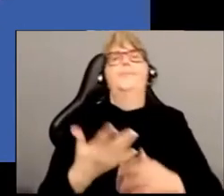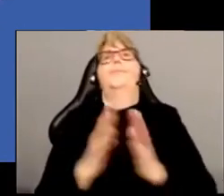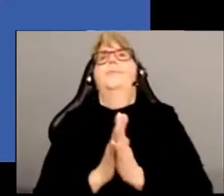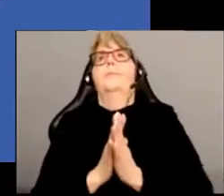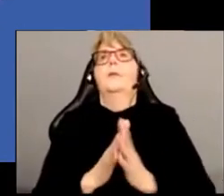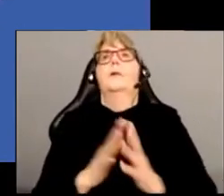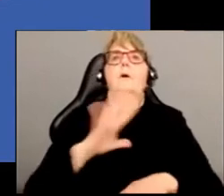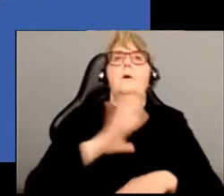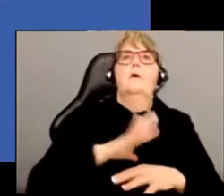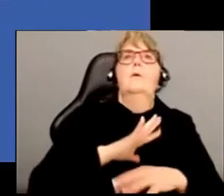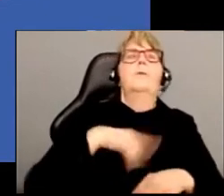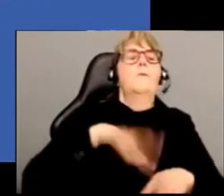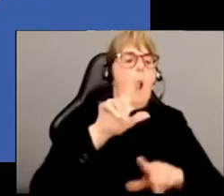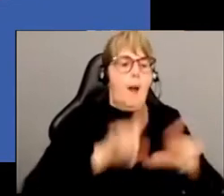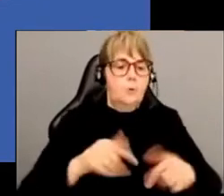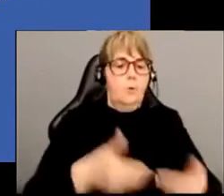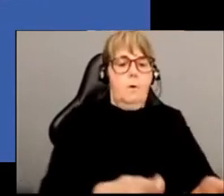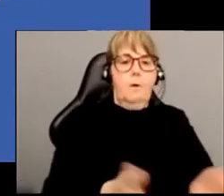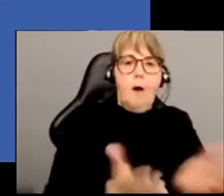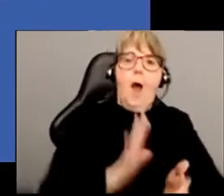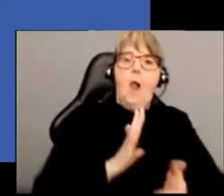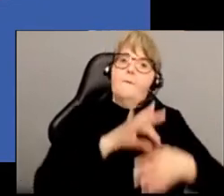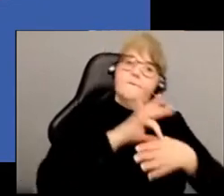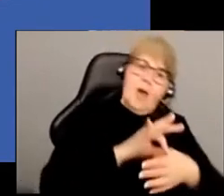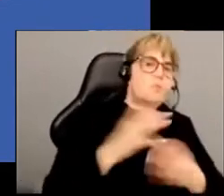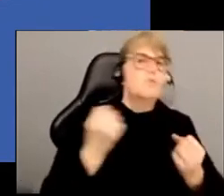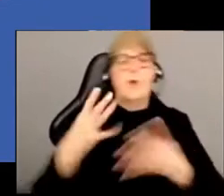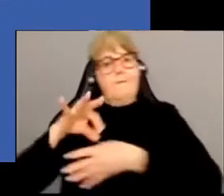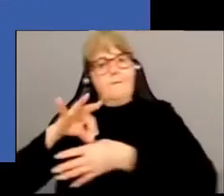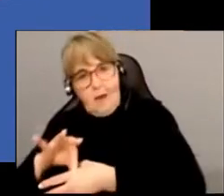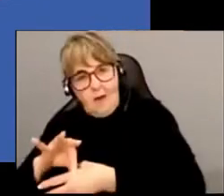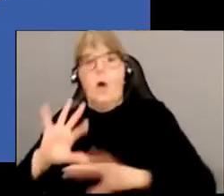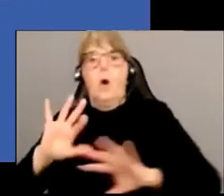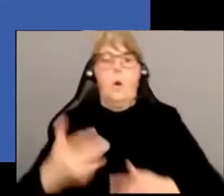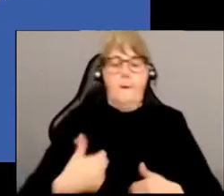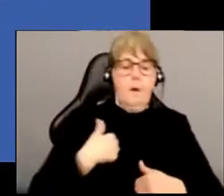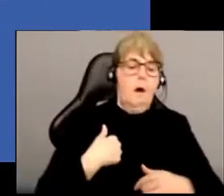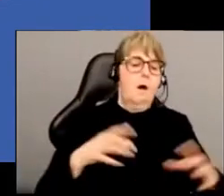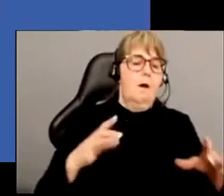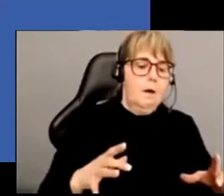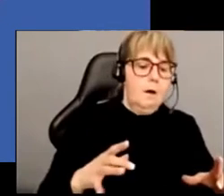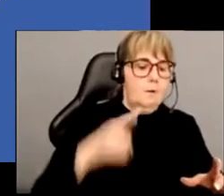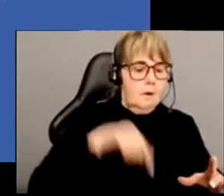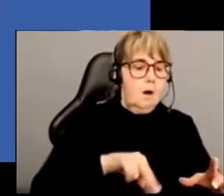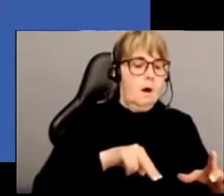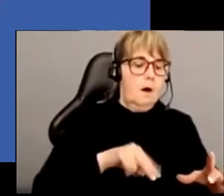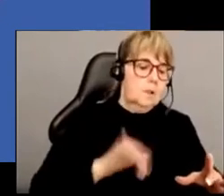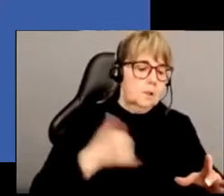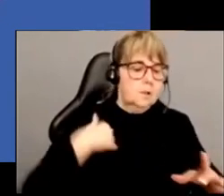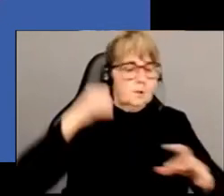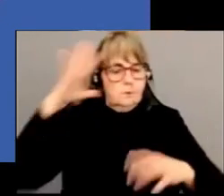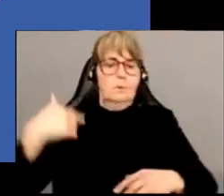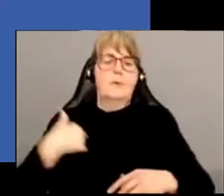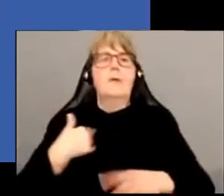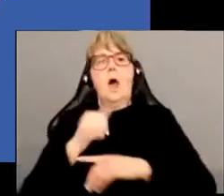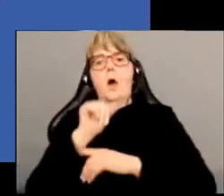des plats carnés ou non, la manière dont se représentent ensuite les animaux va être affectée. Par exemple, quelqu'un qui a consommé des notes